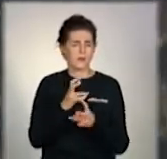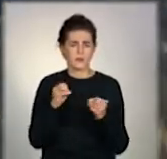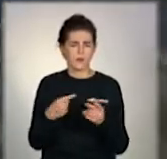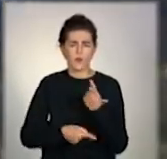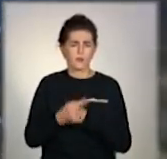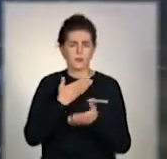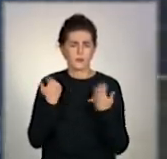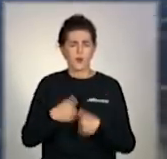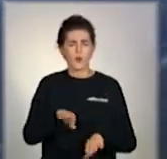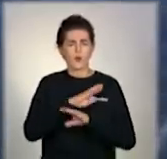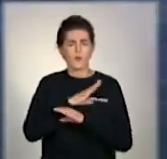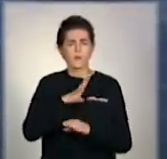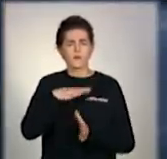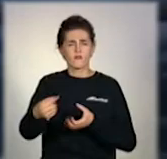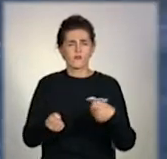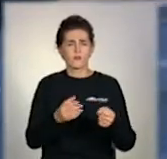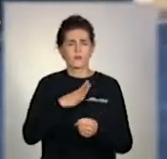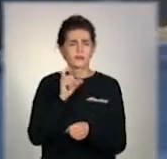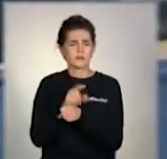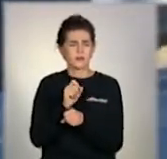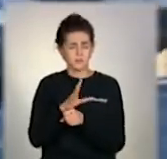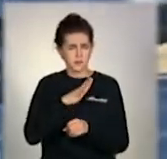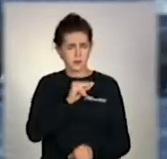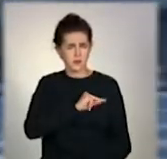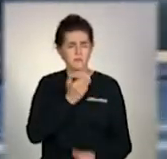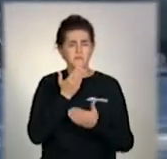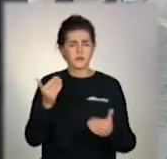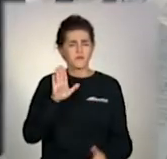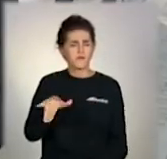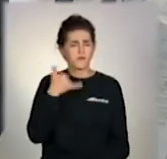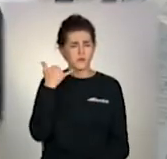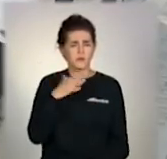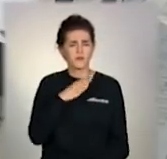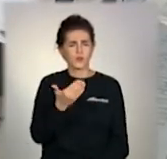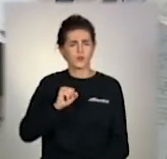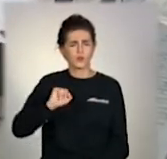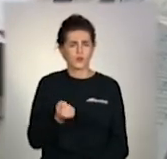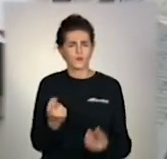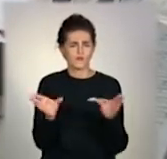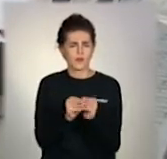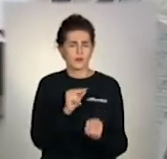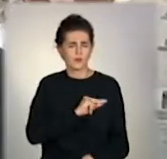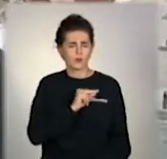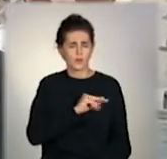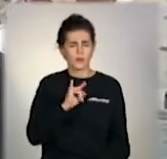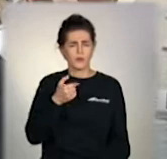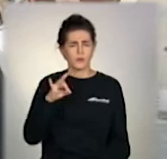Костянтин загинув, коли повертався із завданням. Останнім його голос чув по телефону друг і колега Вадим Бондаренко.